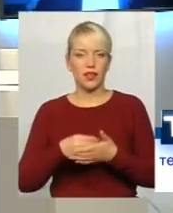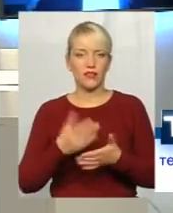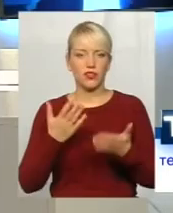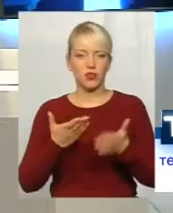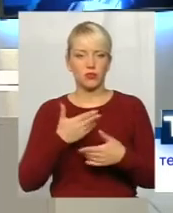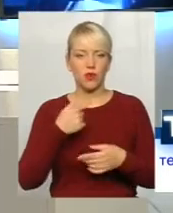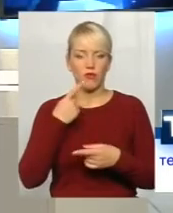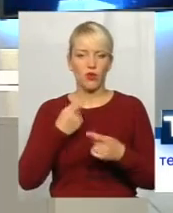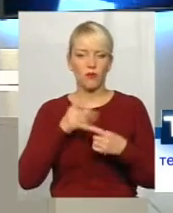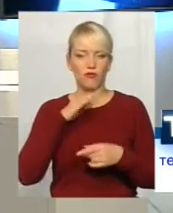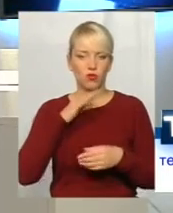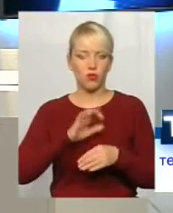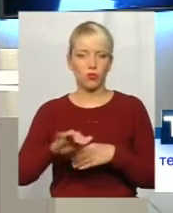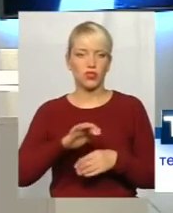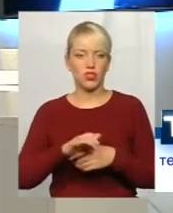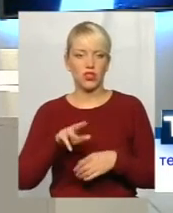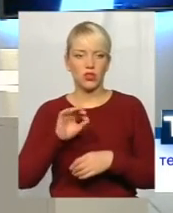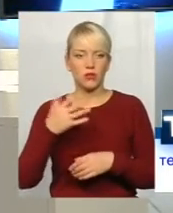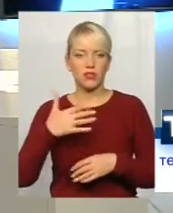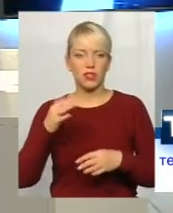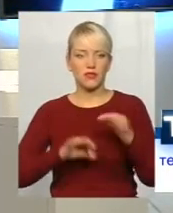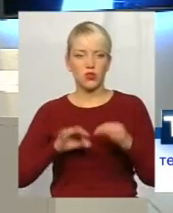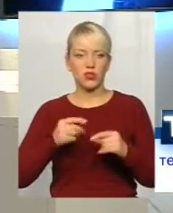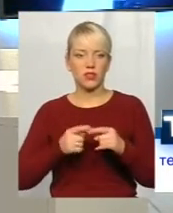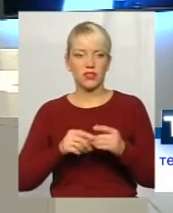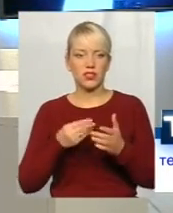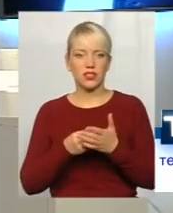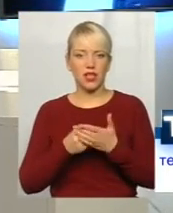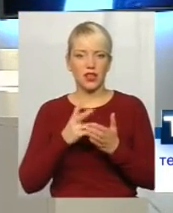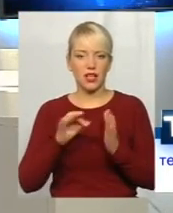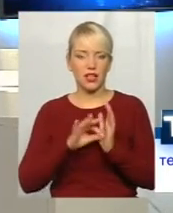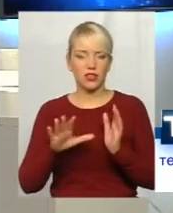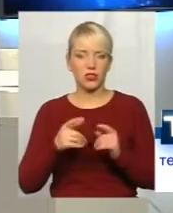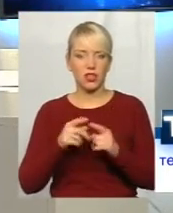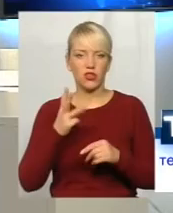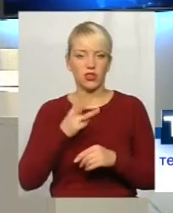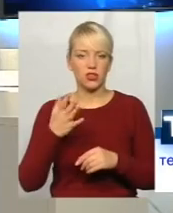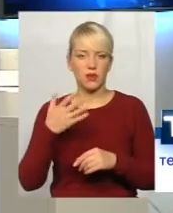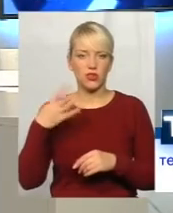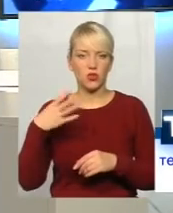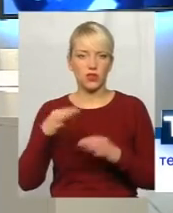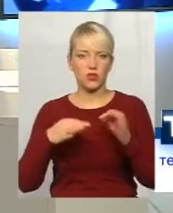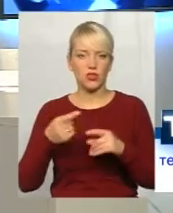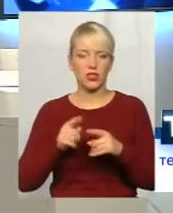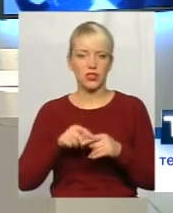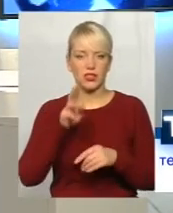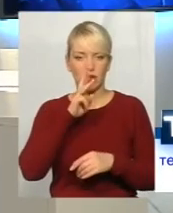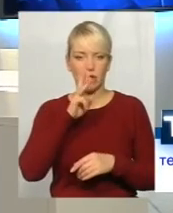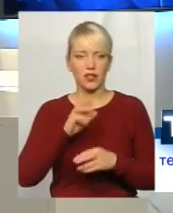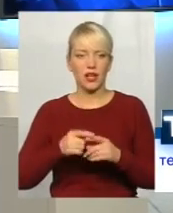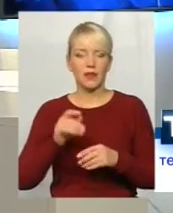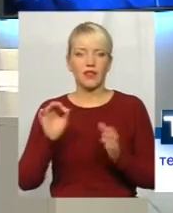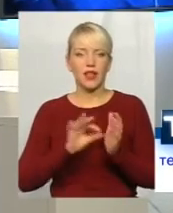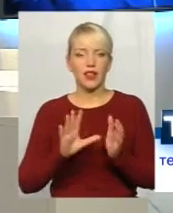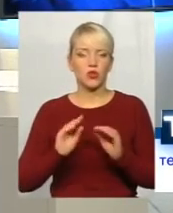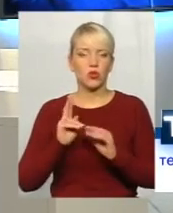водопостачання, то 50% – це ціна на електронергію і 35-40% – це заробітна плата. Електронерію –